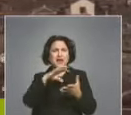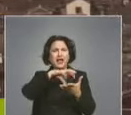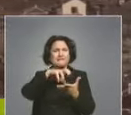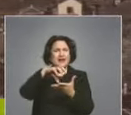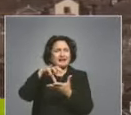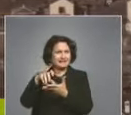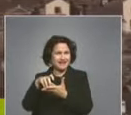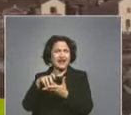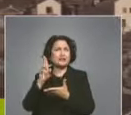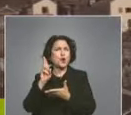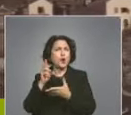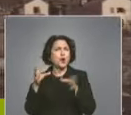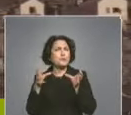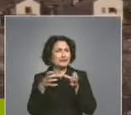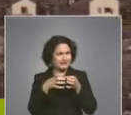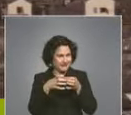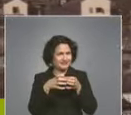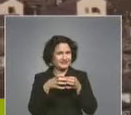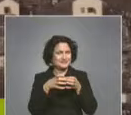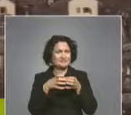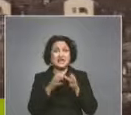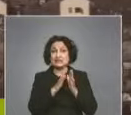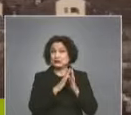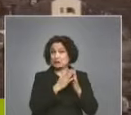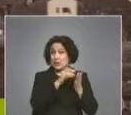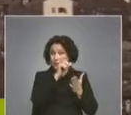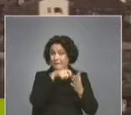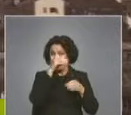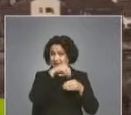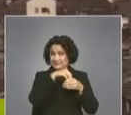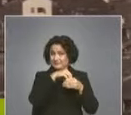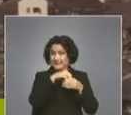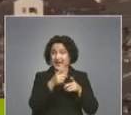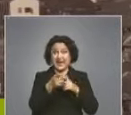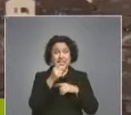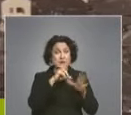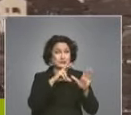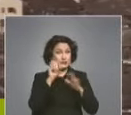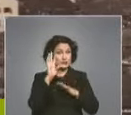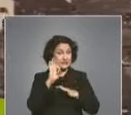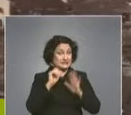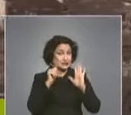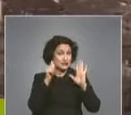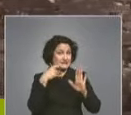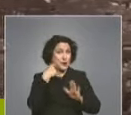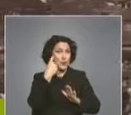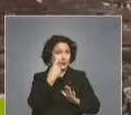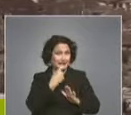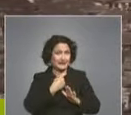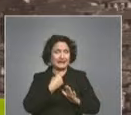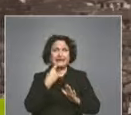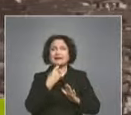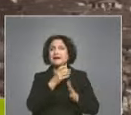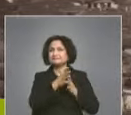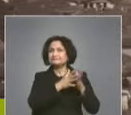членове от самия квартал Мараша. През 1846 година жителите на тази населена